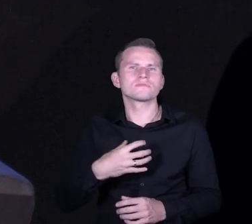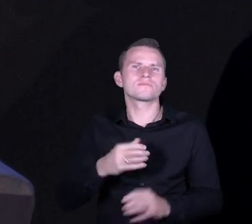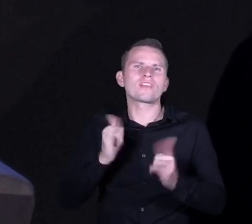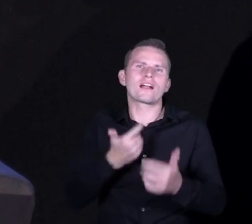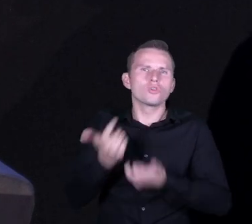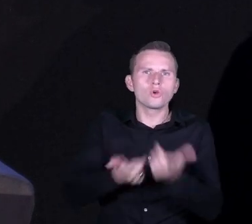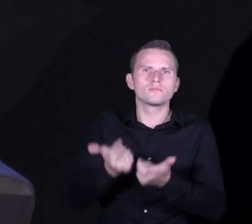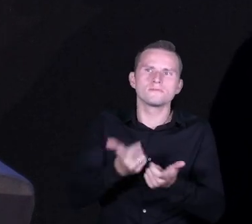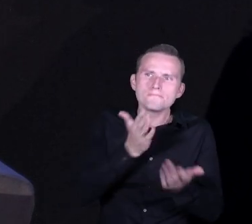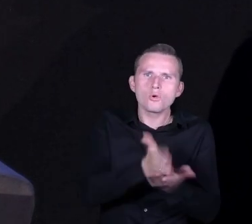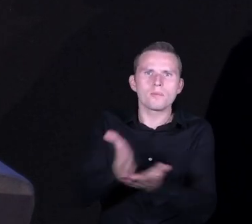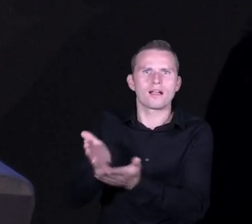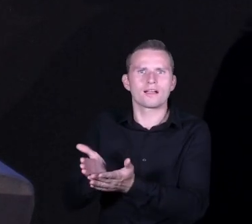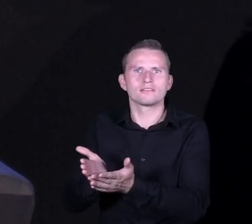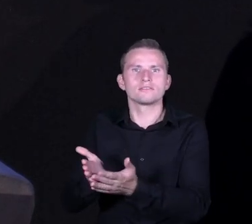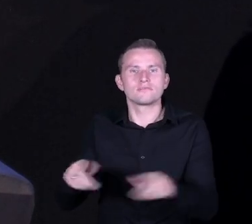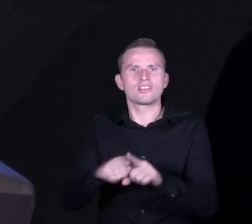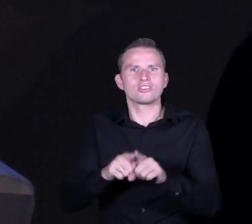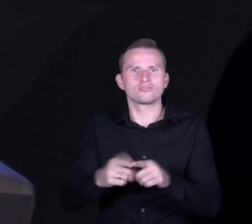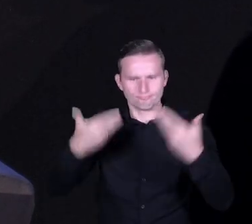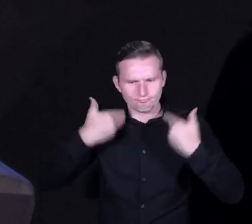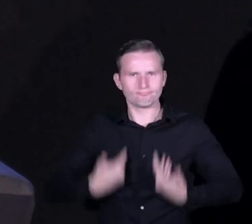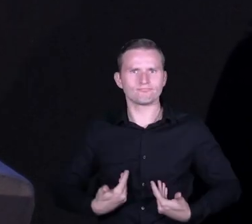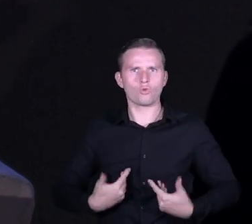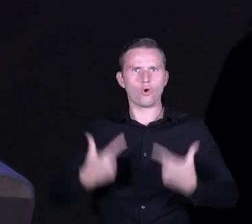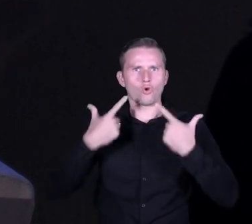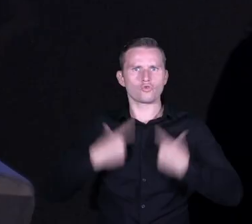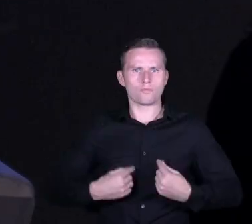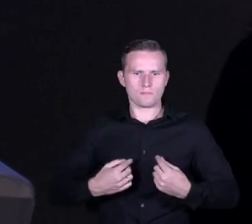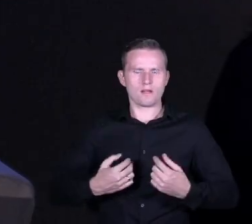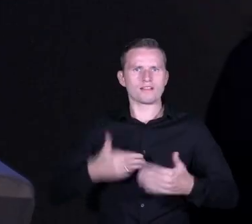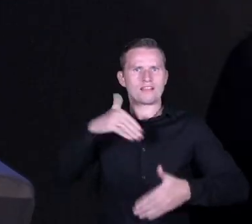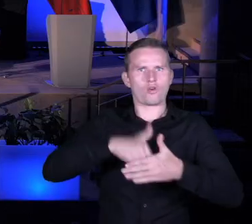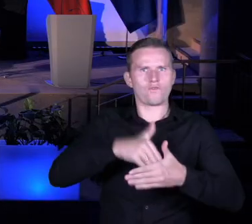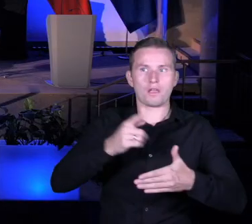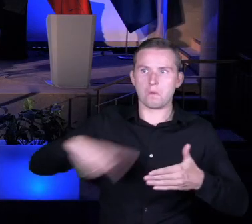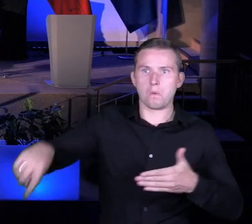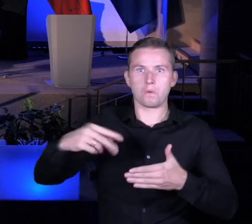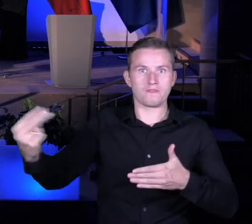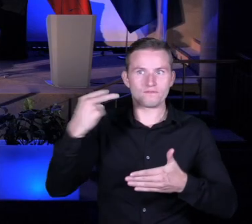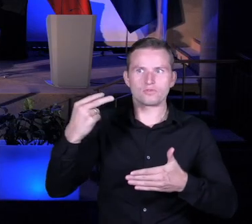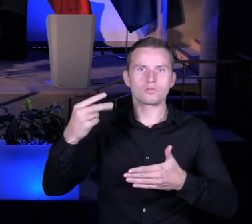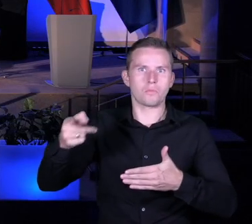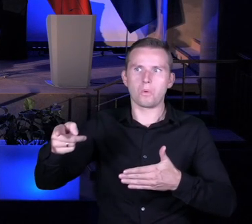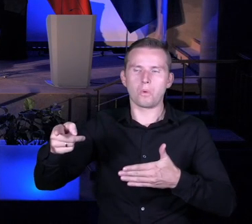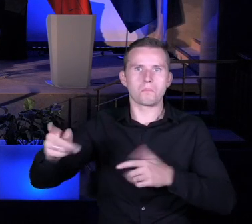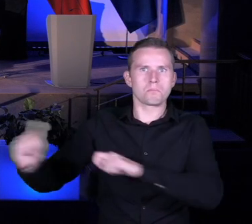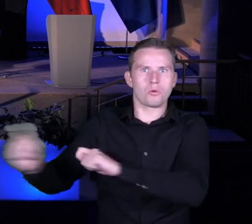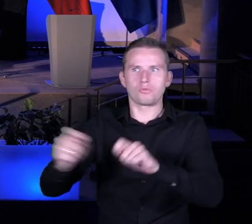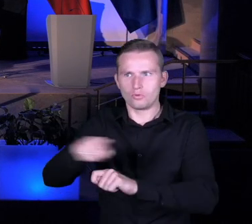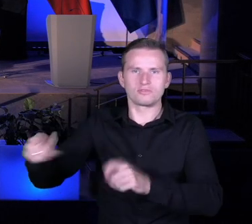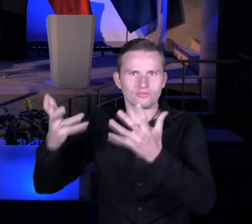no pewnie swoją też postawą, żeby do takiej współpracy zachęcać. To znaczy ja nie wiem, czy ja odpowiem wprost o twoje pytanie, ale gdzieś tak